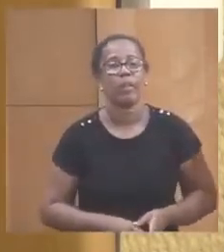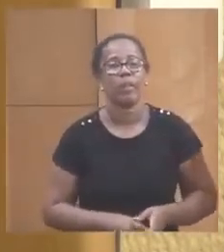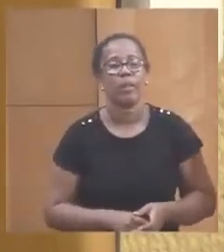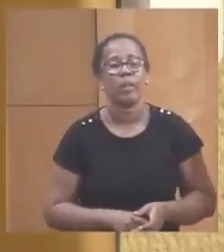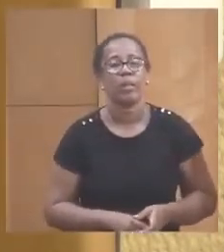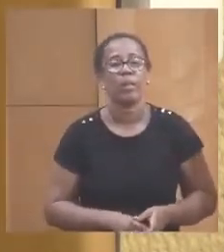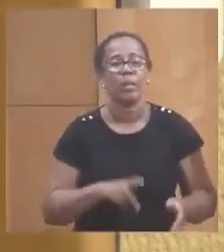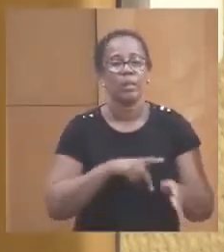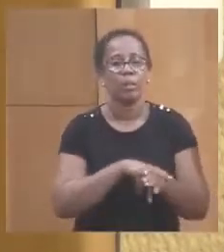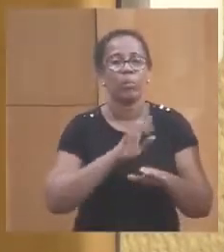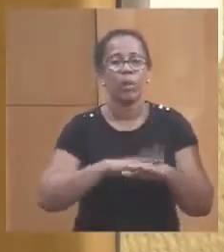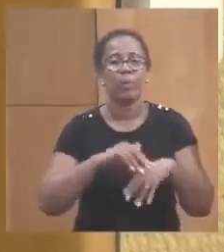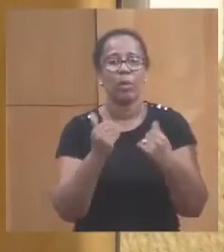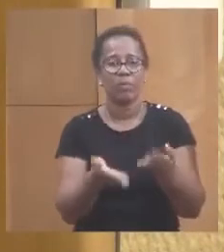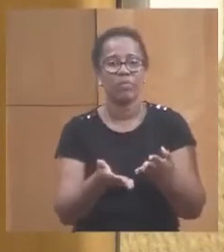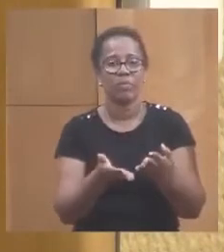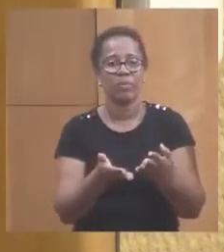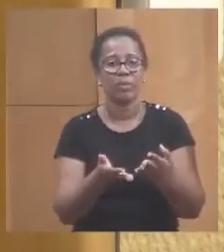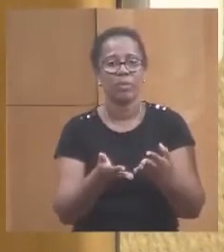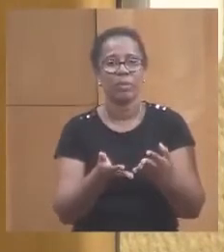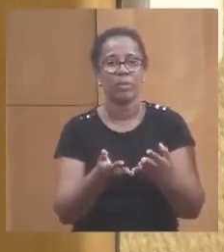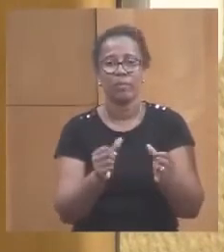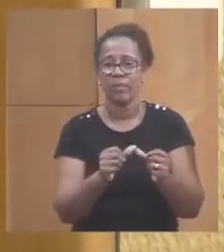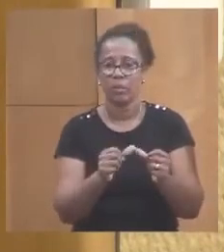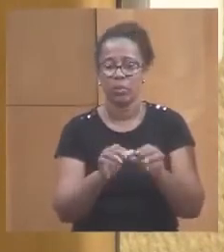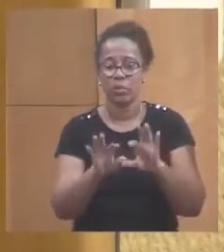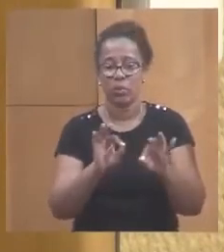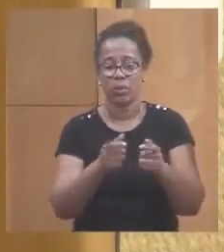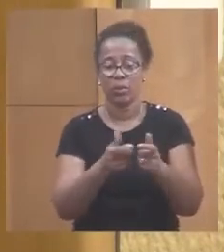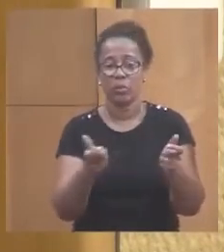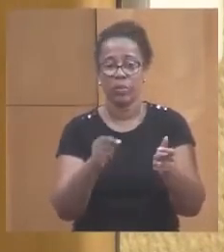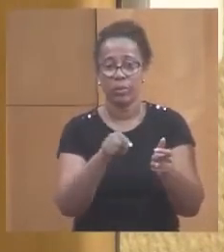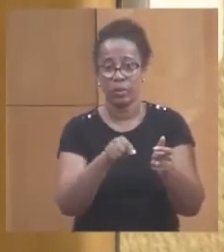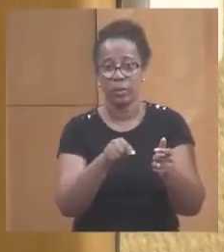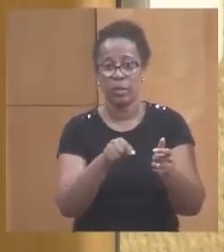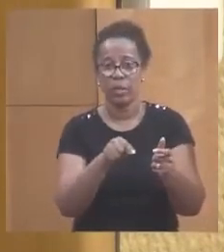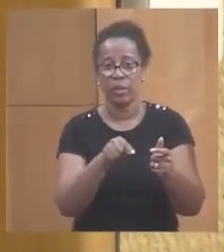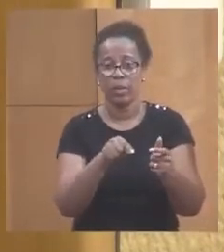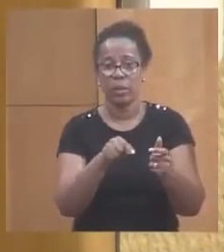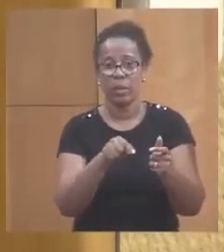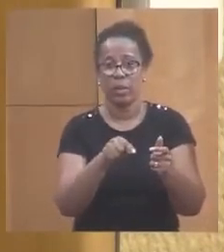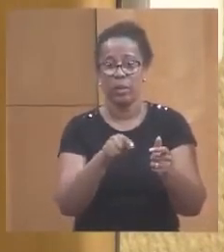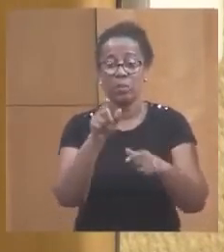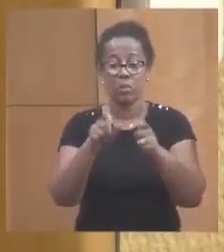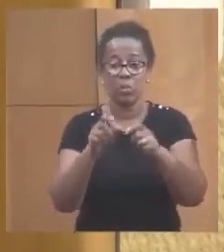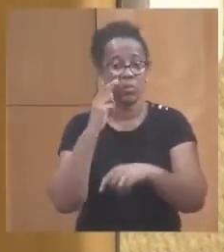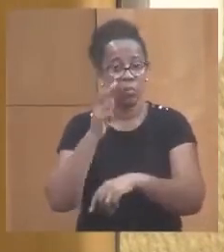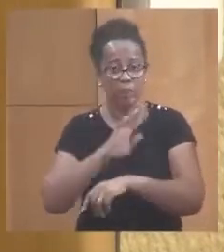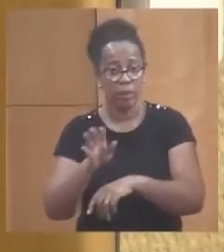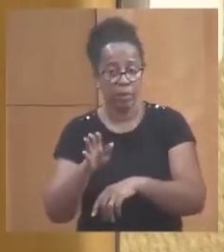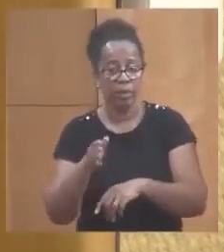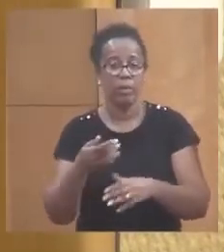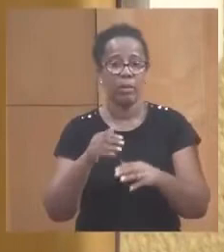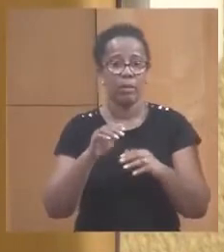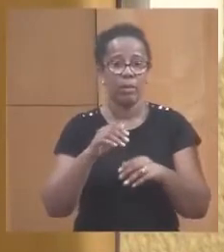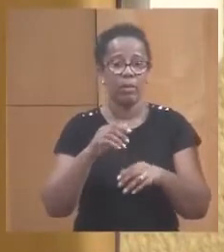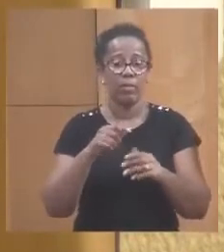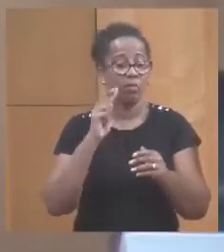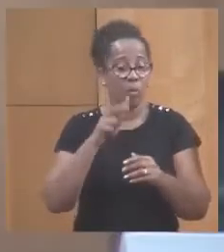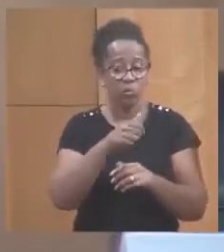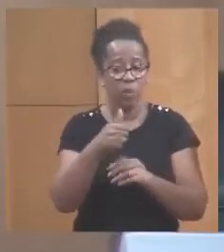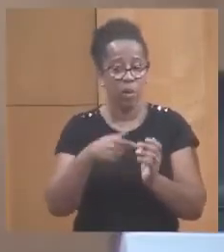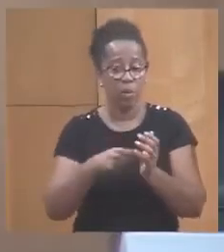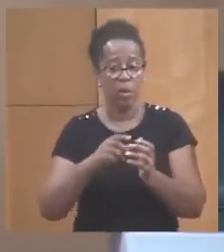'appel d'offres, on choisit l'entreprise. Évidemment, tout ça est sous terre, personne ne voit, on ne voit que lorsqu'il a commandé les